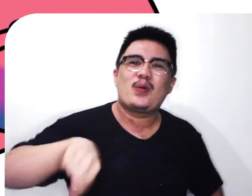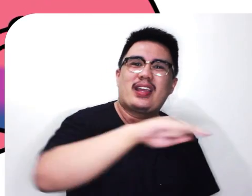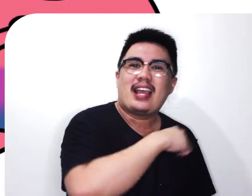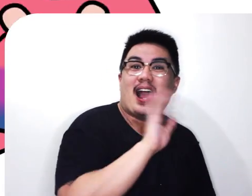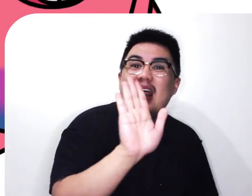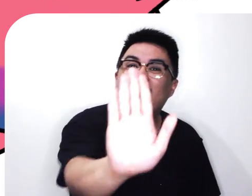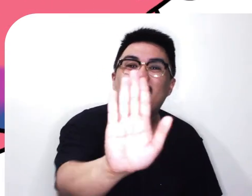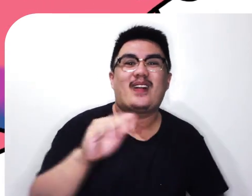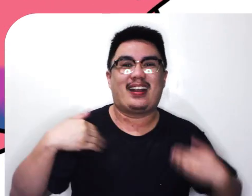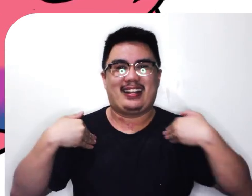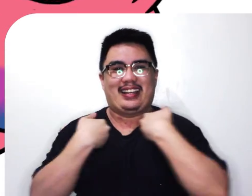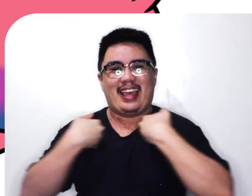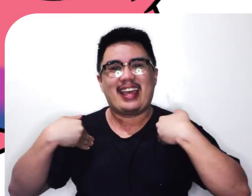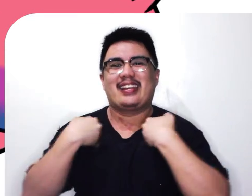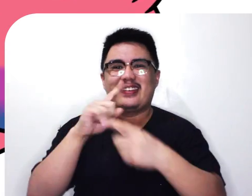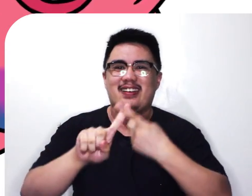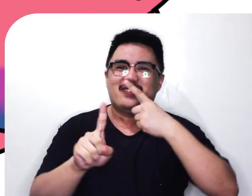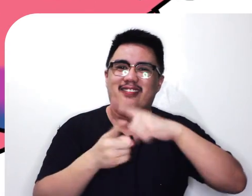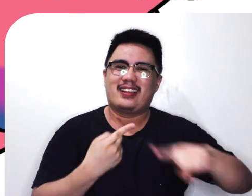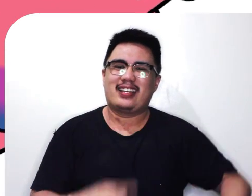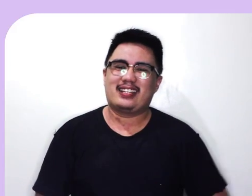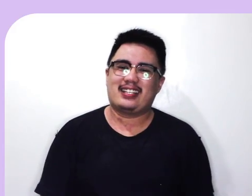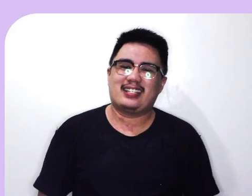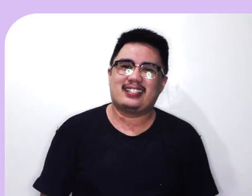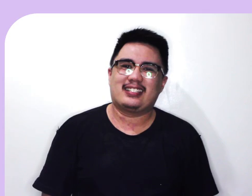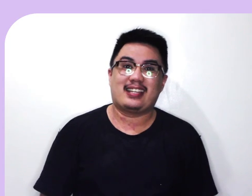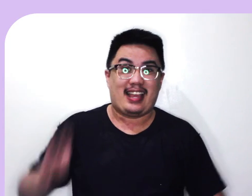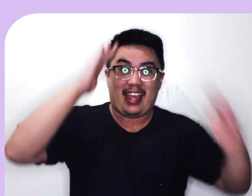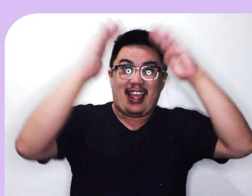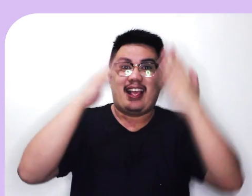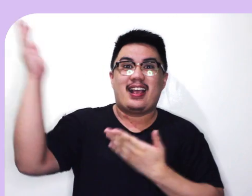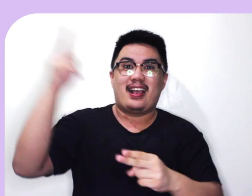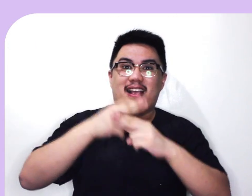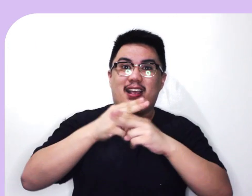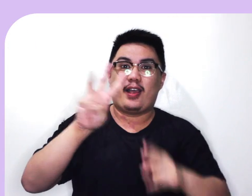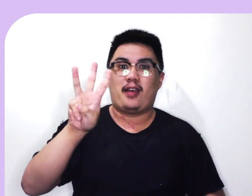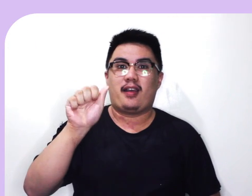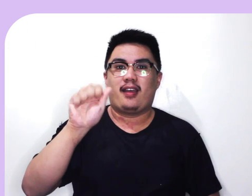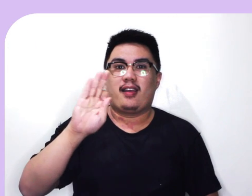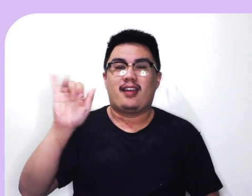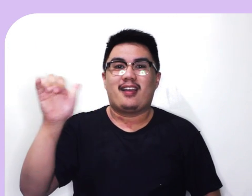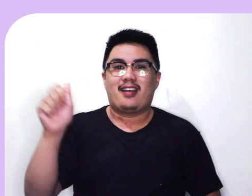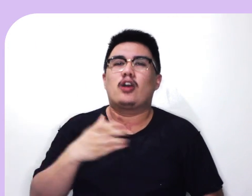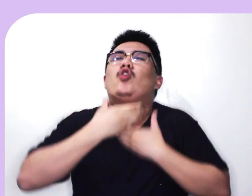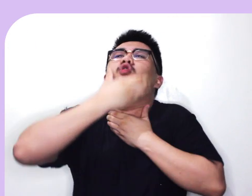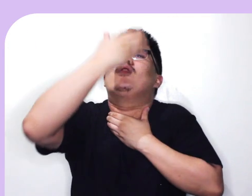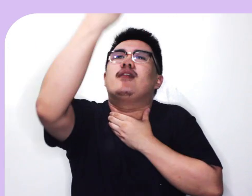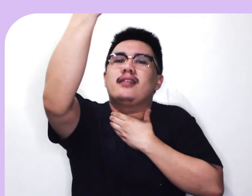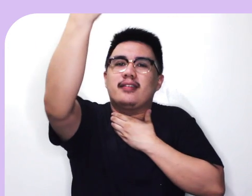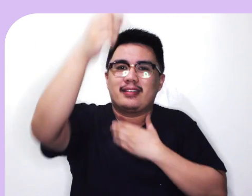Barkada ng mga hayop Ako si Wafi, isang giraffe